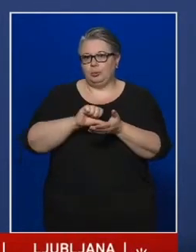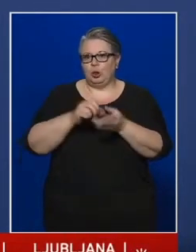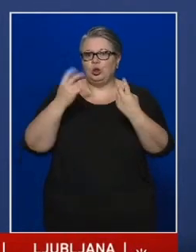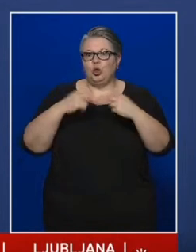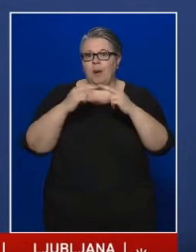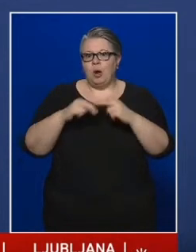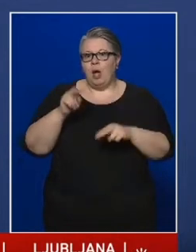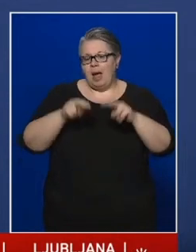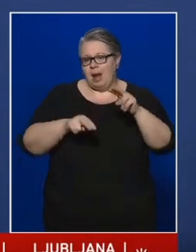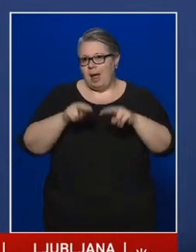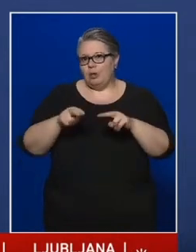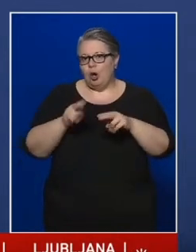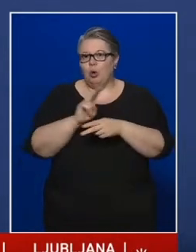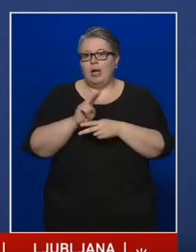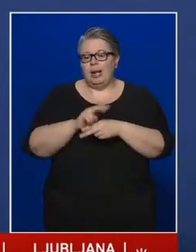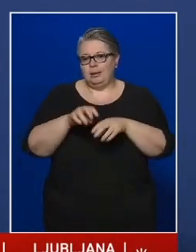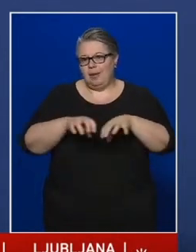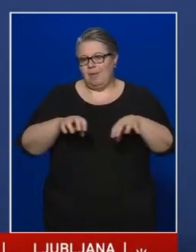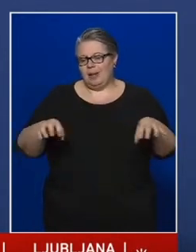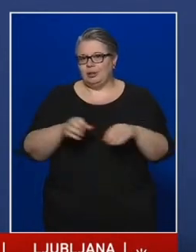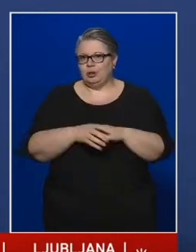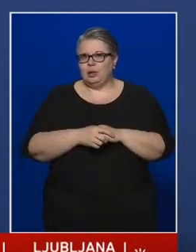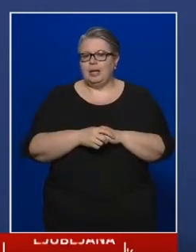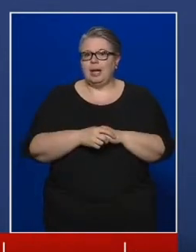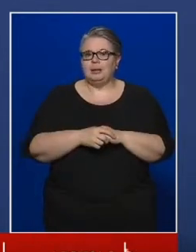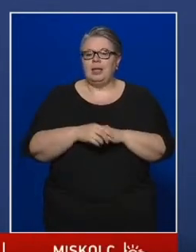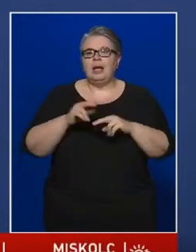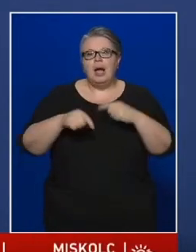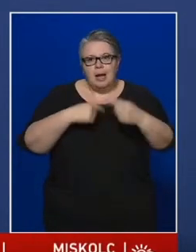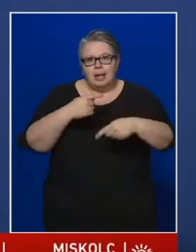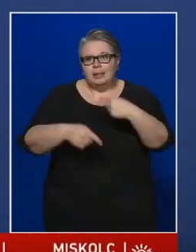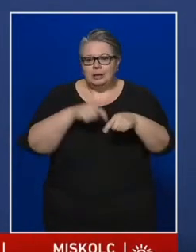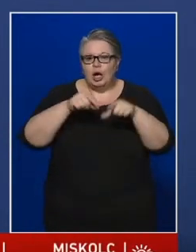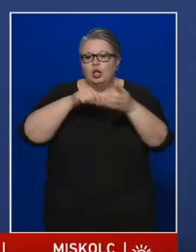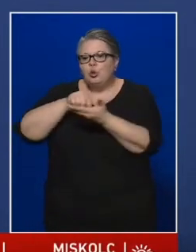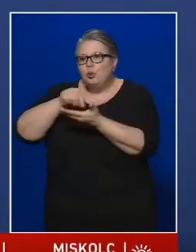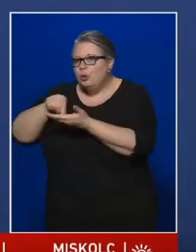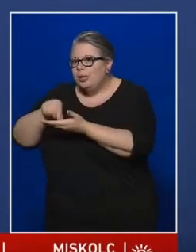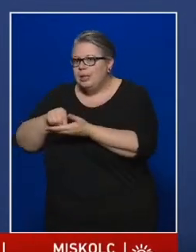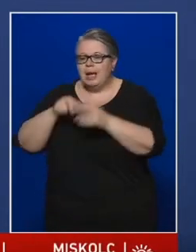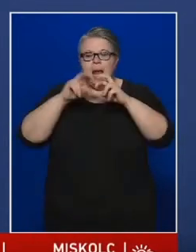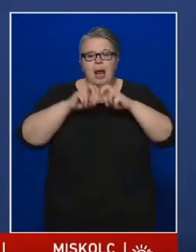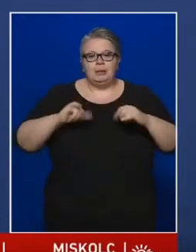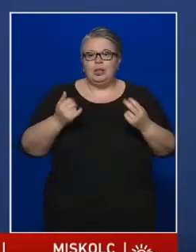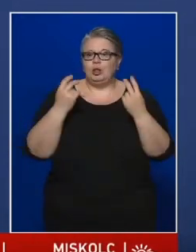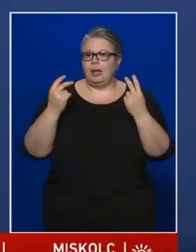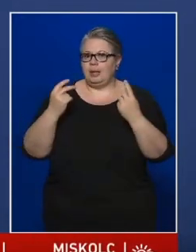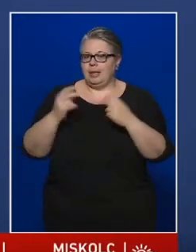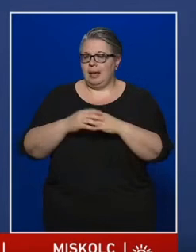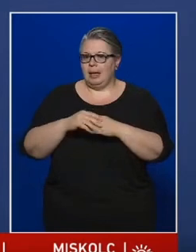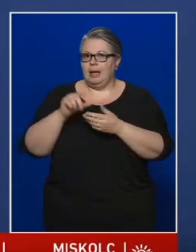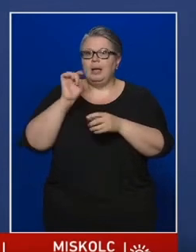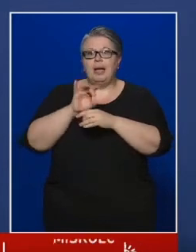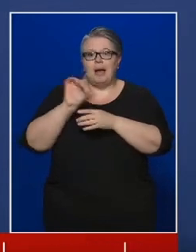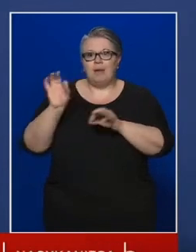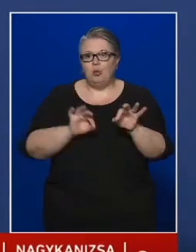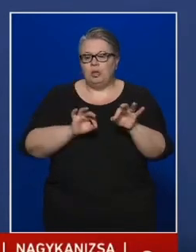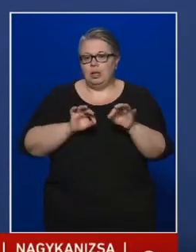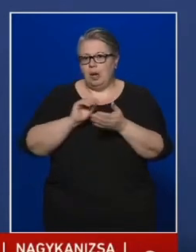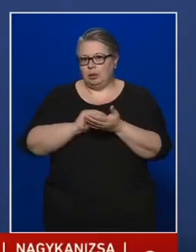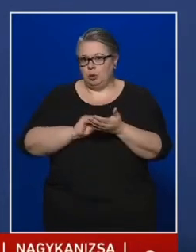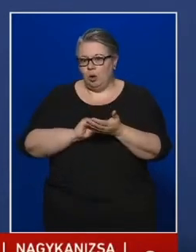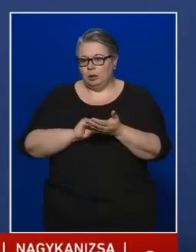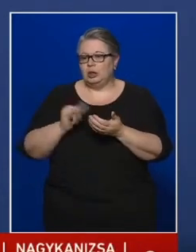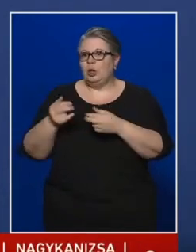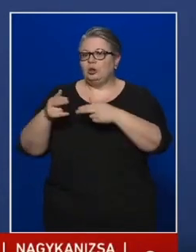továbbra is ellátja ügyeleti tevékenységét, rendszeresen gyűjti, elemzi és értékeli a járványügyi adatokat, valamint